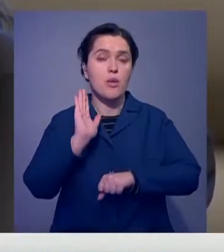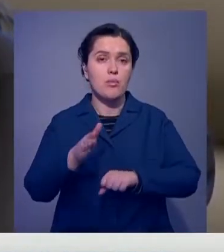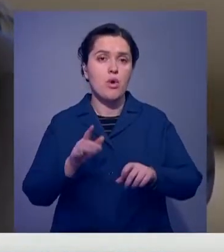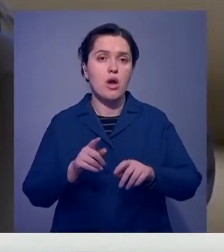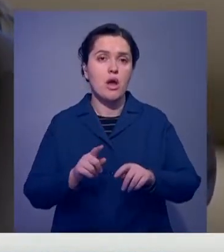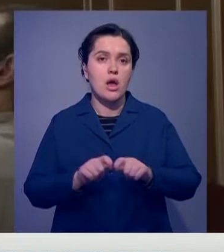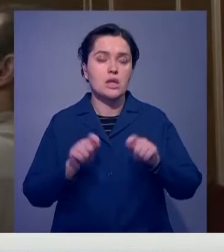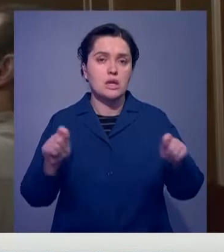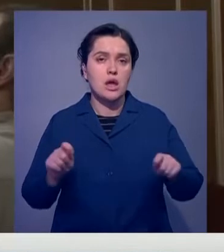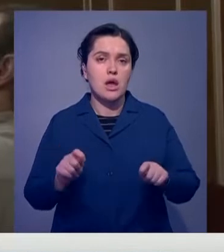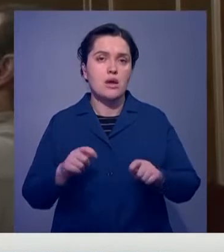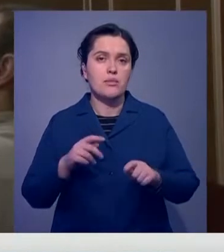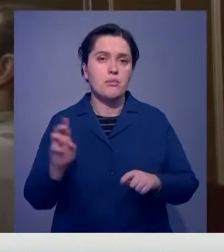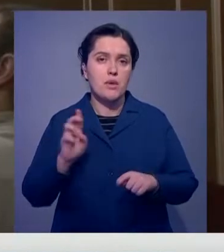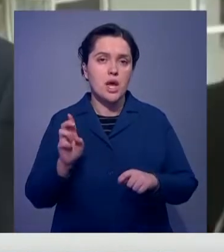белых пятен истории.